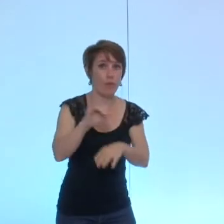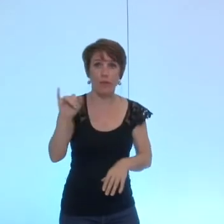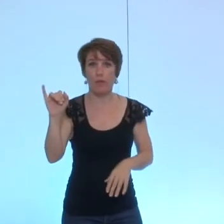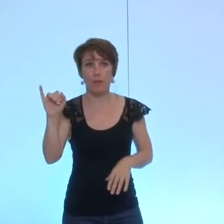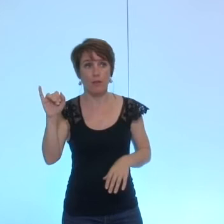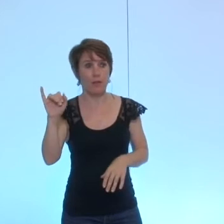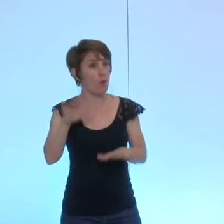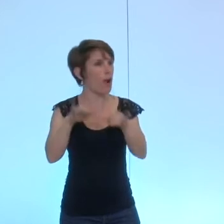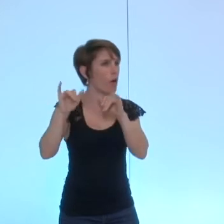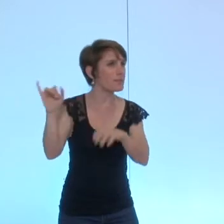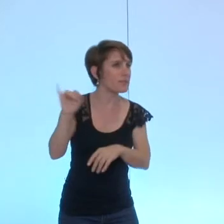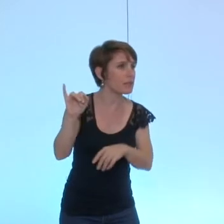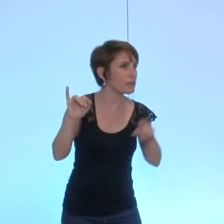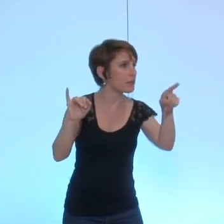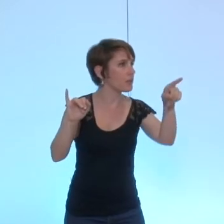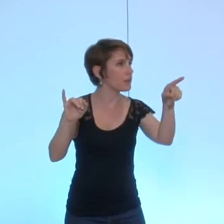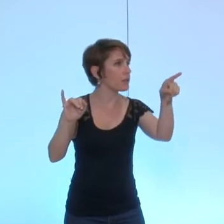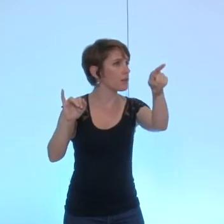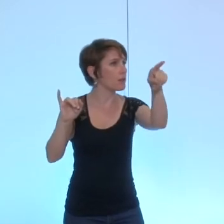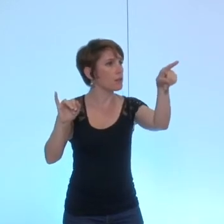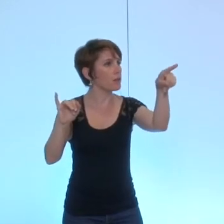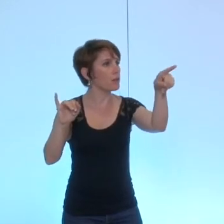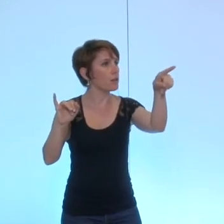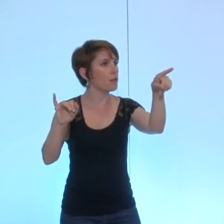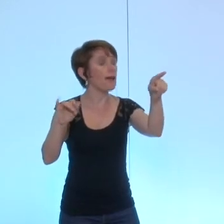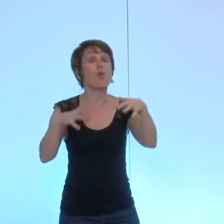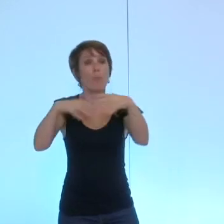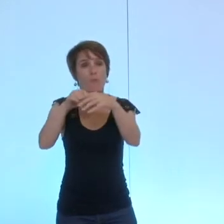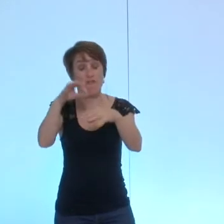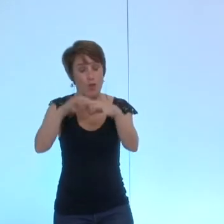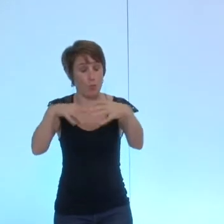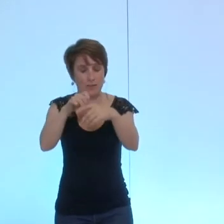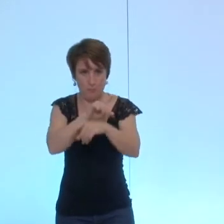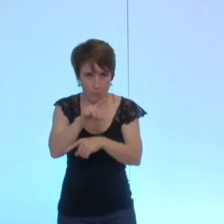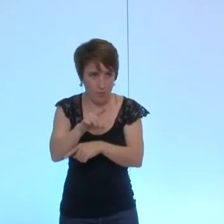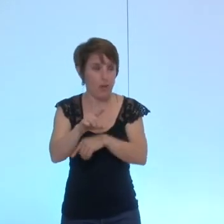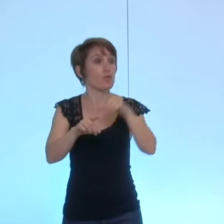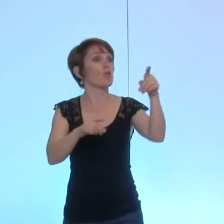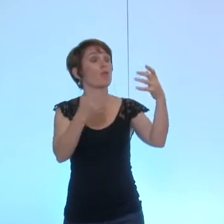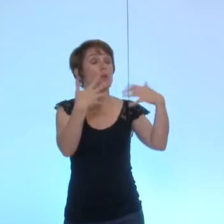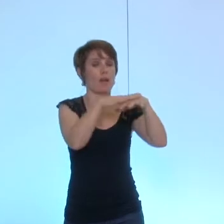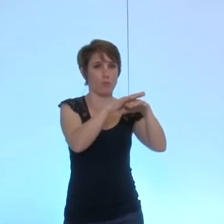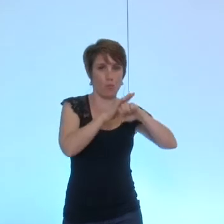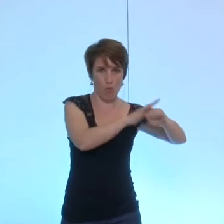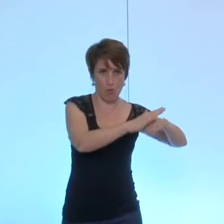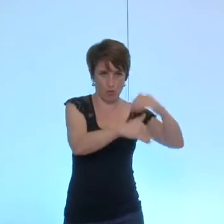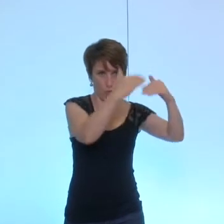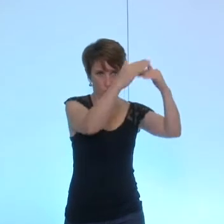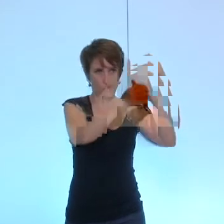donc qui s'abstient je crois qu'il y a le rassemblement NPPV pardon donc ne prend pas part au vote le rassemblement de gauche et de progrès